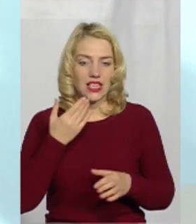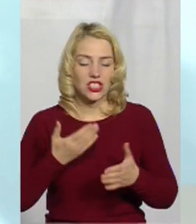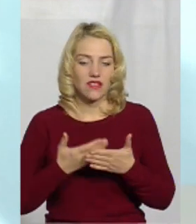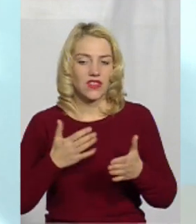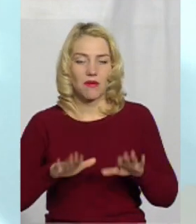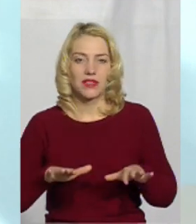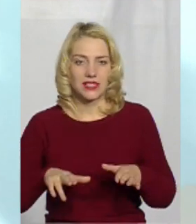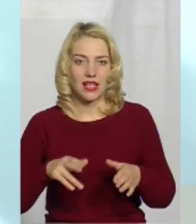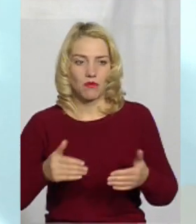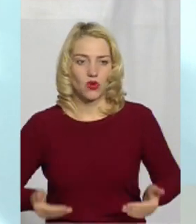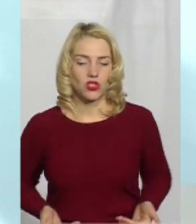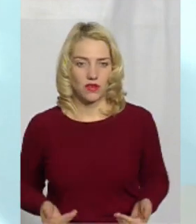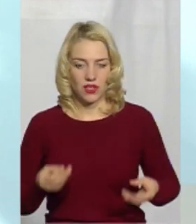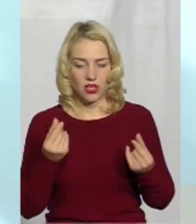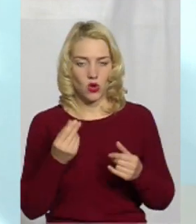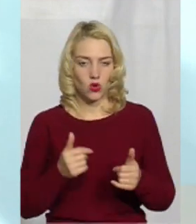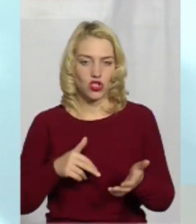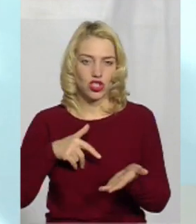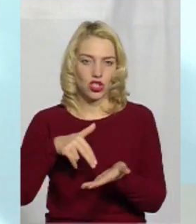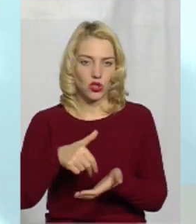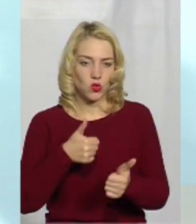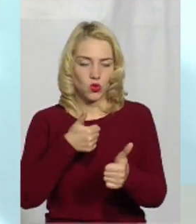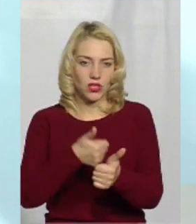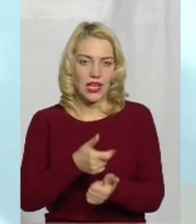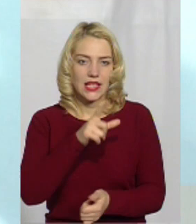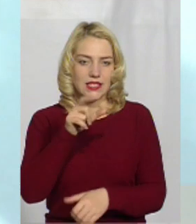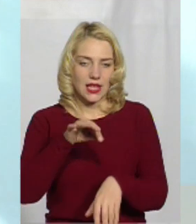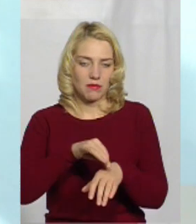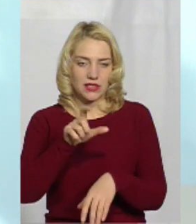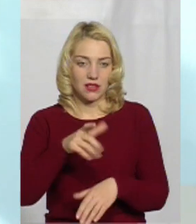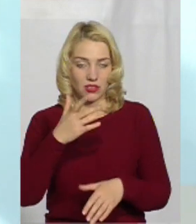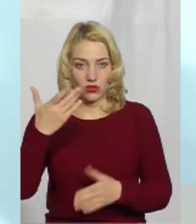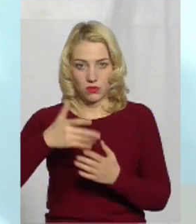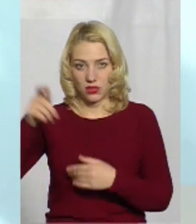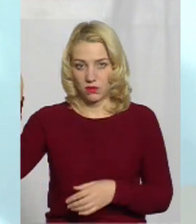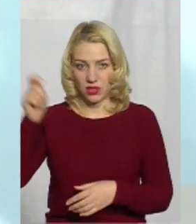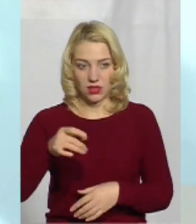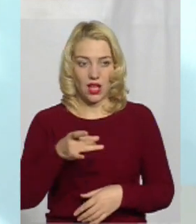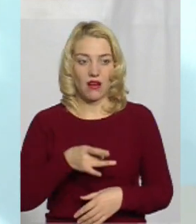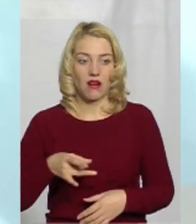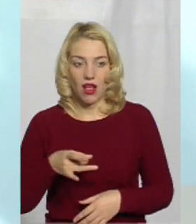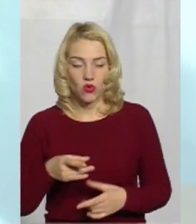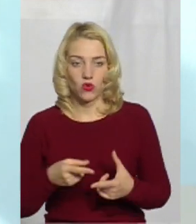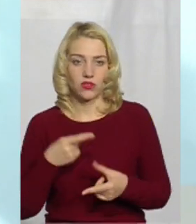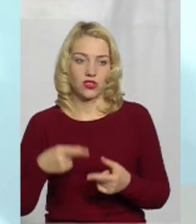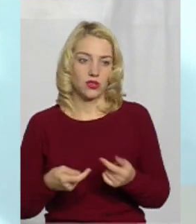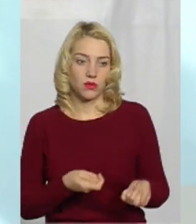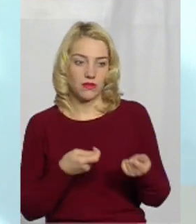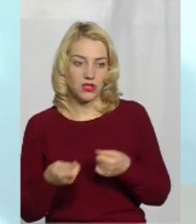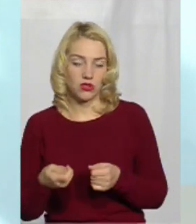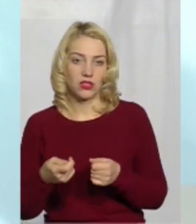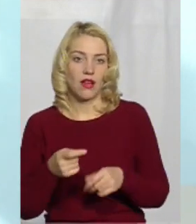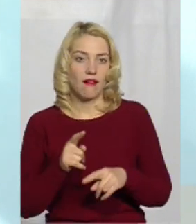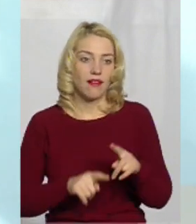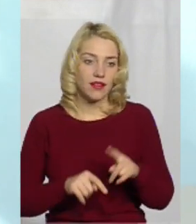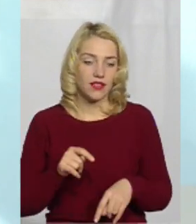проживання, гроші йдуть за пацієнтом. І якщо пацієнт приїде там з району, чи привезуть рідні його,